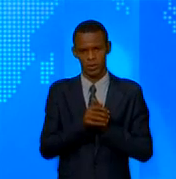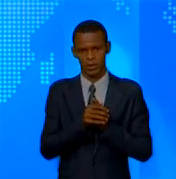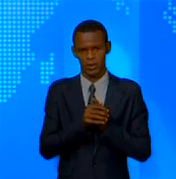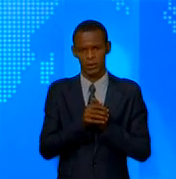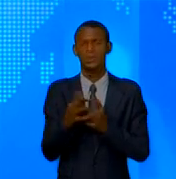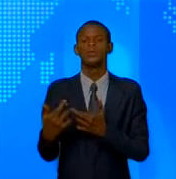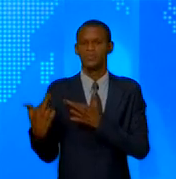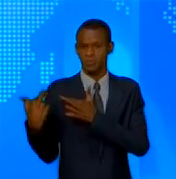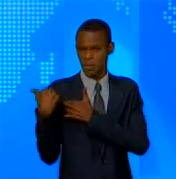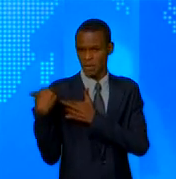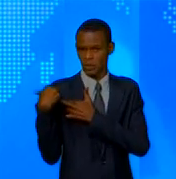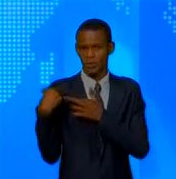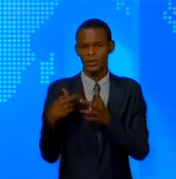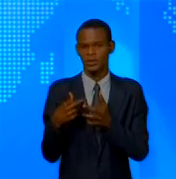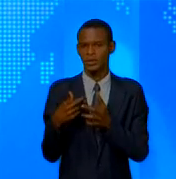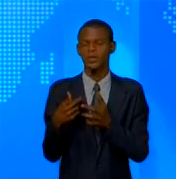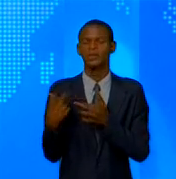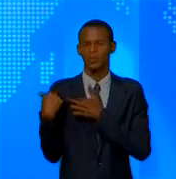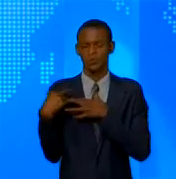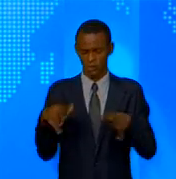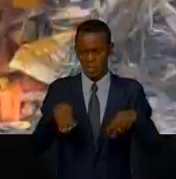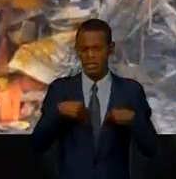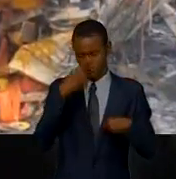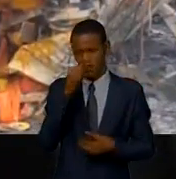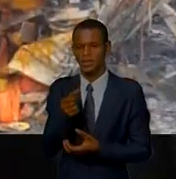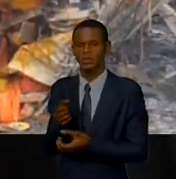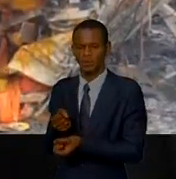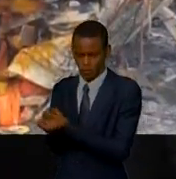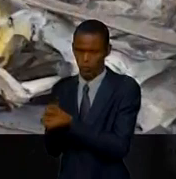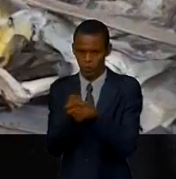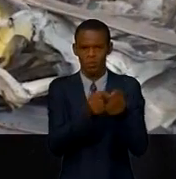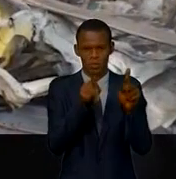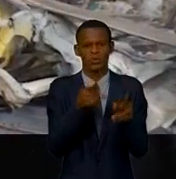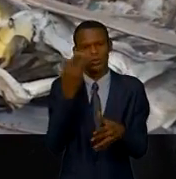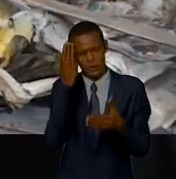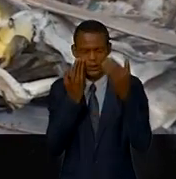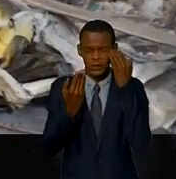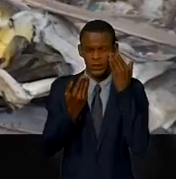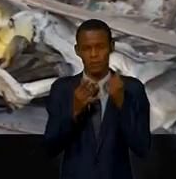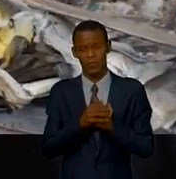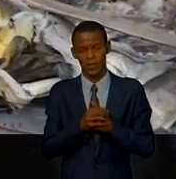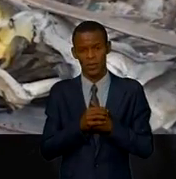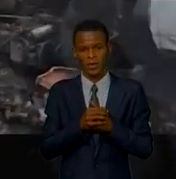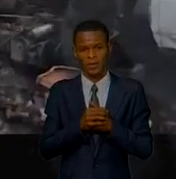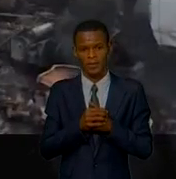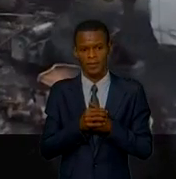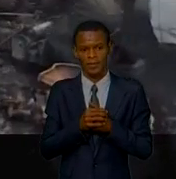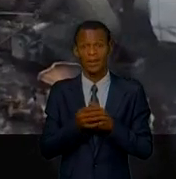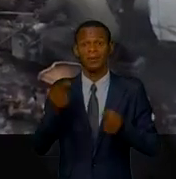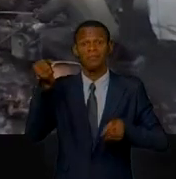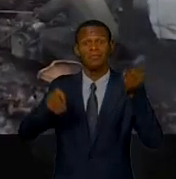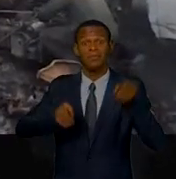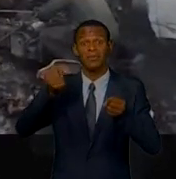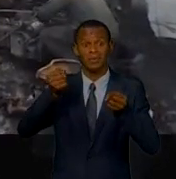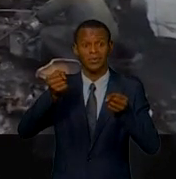funérailles par le chef de l'État, Félix Tchisekedi. Suivez. Il s'agit d'un camion militaire en provenance de Kisangani. Arrivé ce vendredi